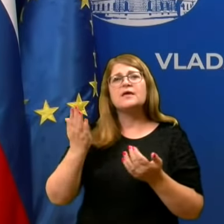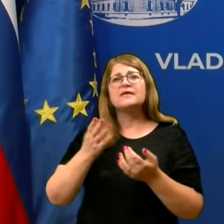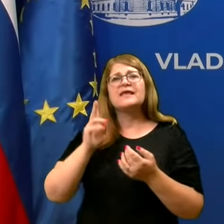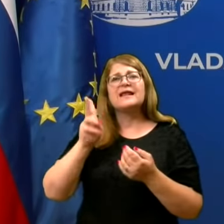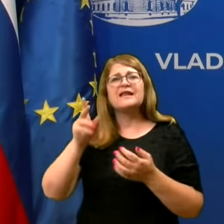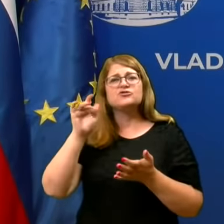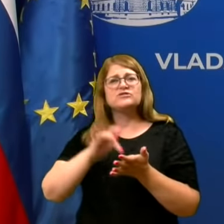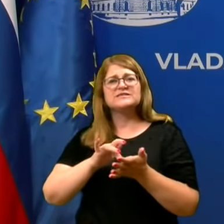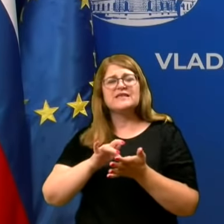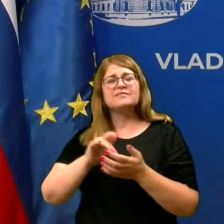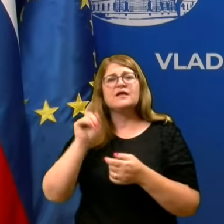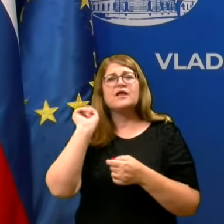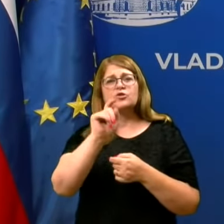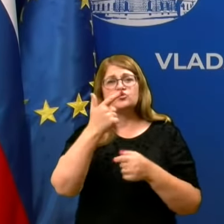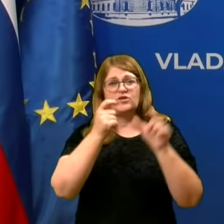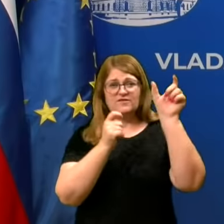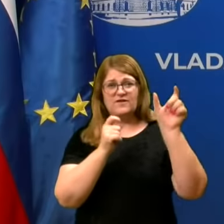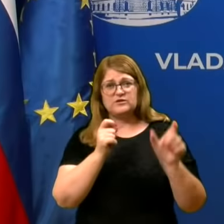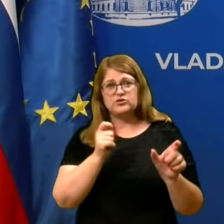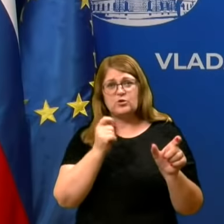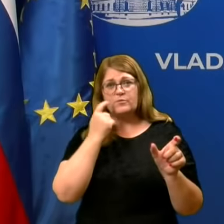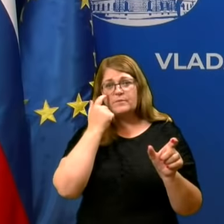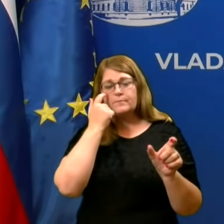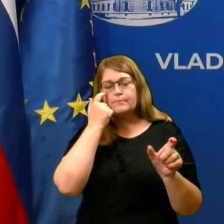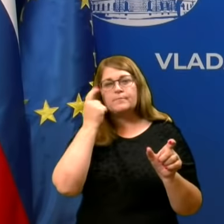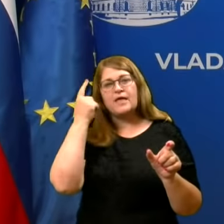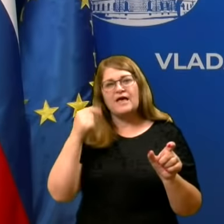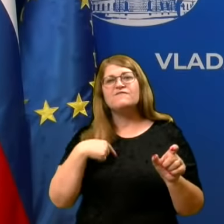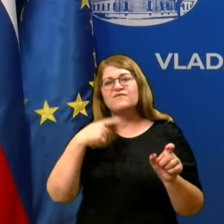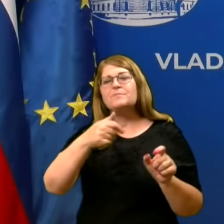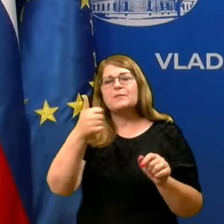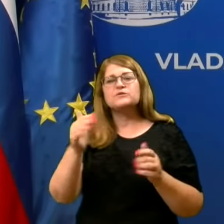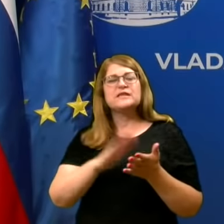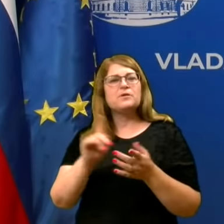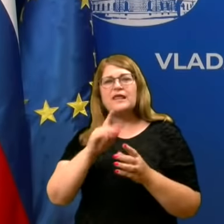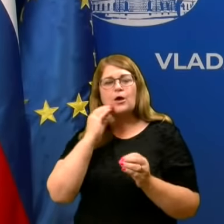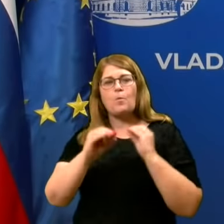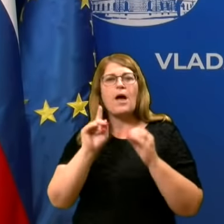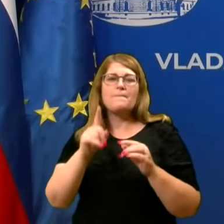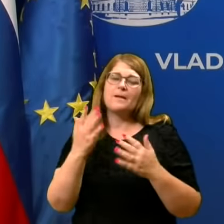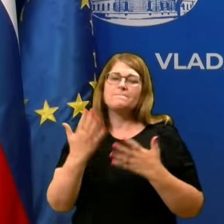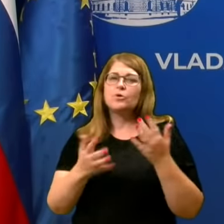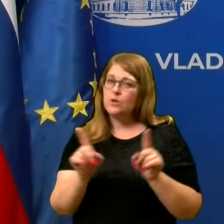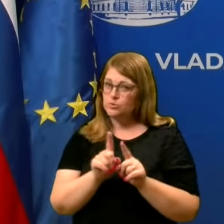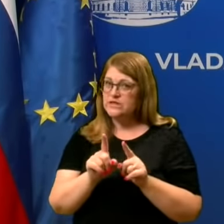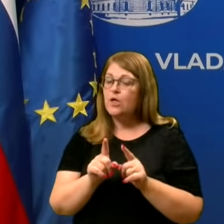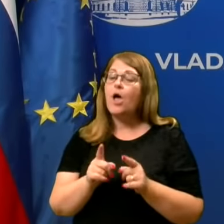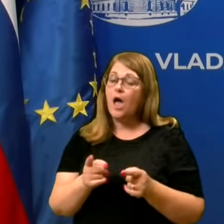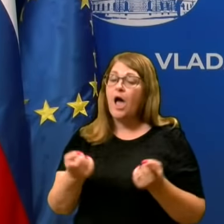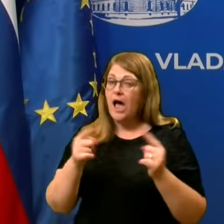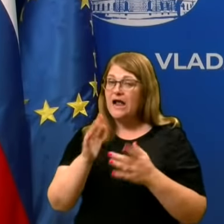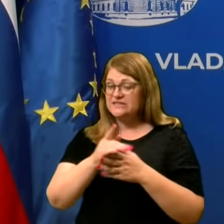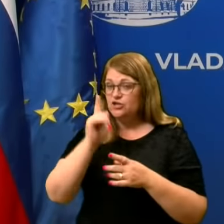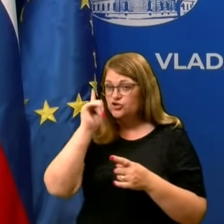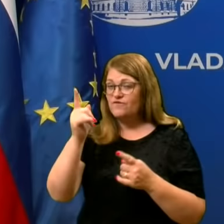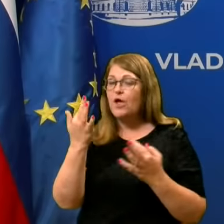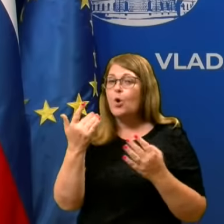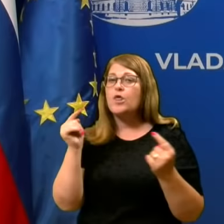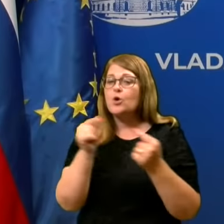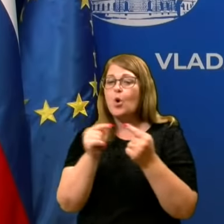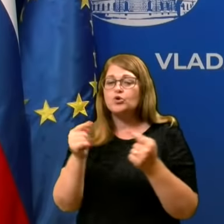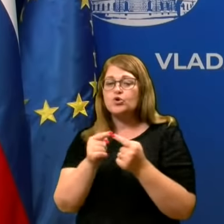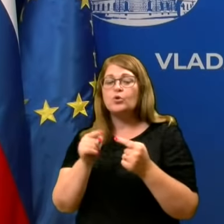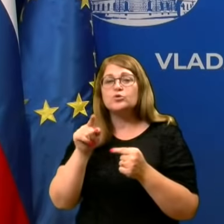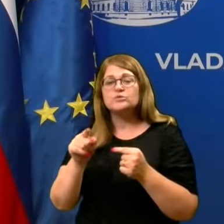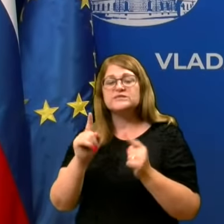toži dve osebi, vem, da po sameznih primerov ne komentirate, pa morda vseeno se že ve, koliko kontaktov